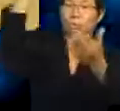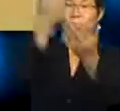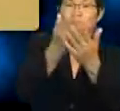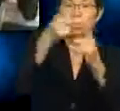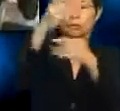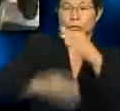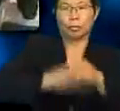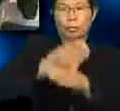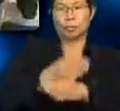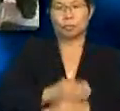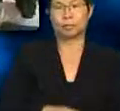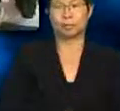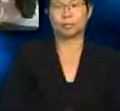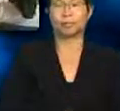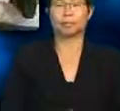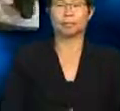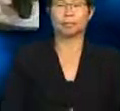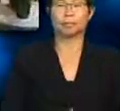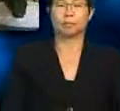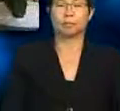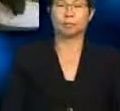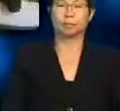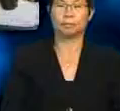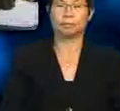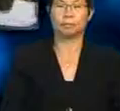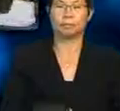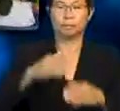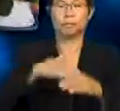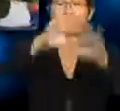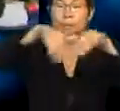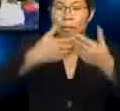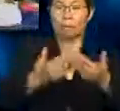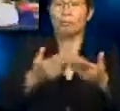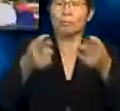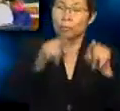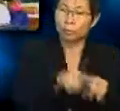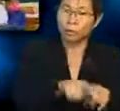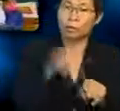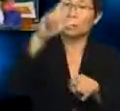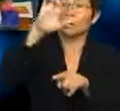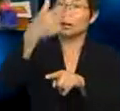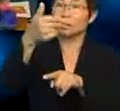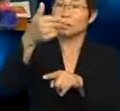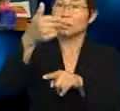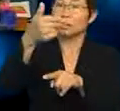ke bumi. Ya, bagus, Jengkeli. Seterusnya, bagaimana pula gerhana